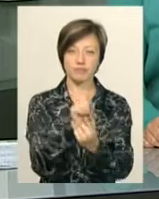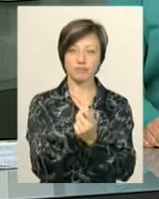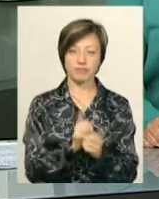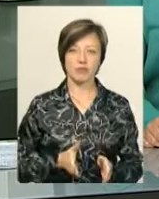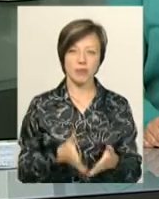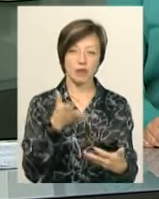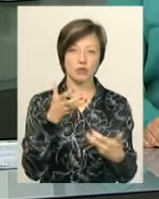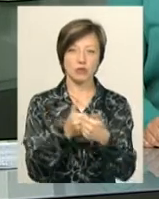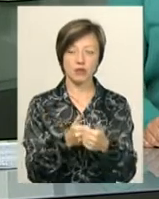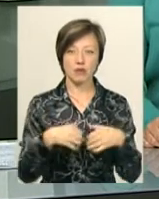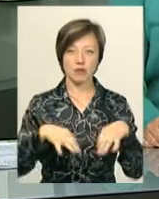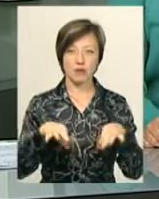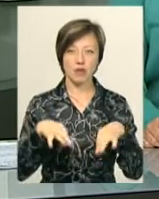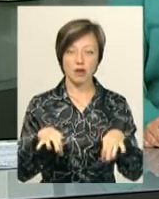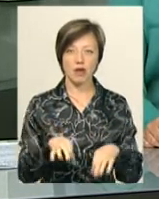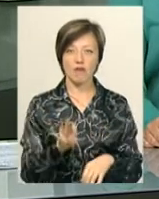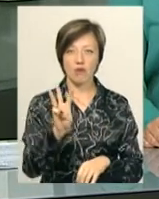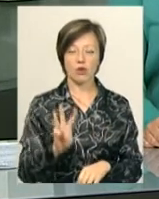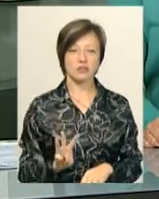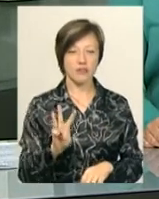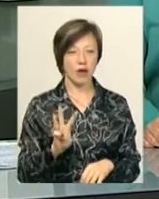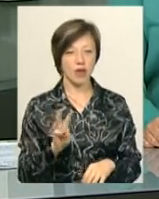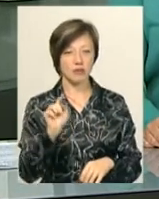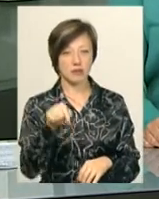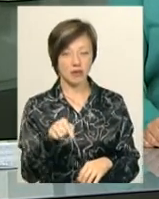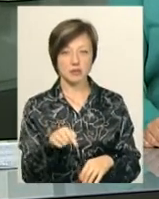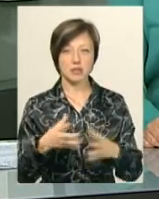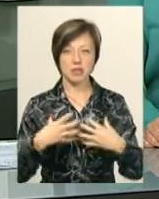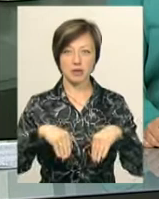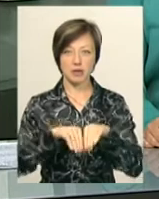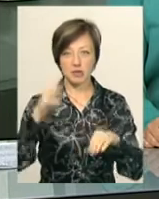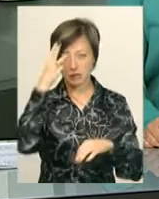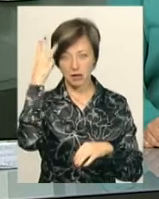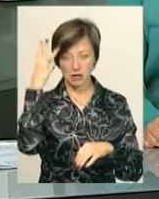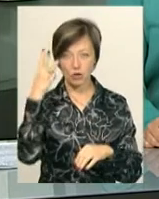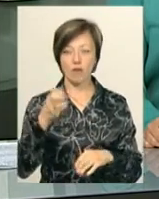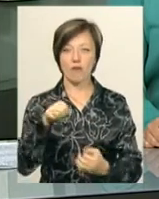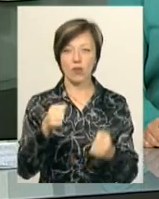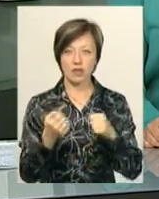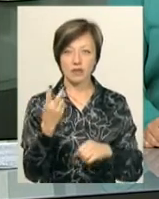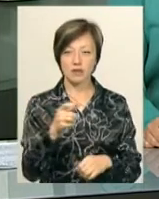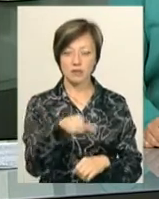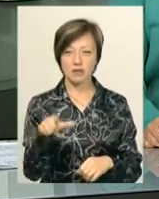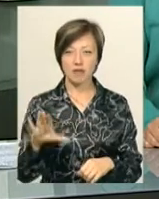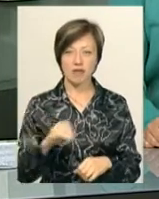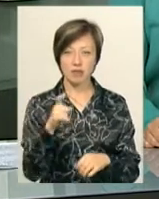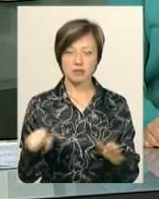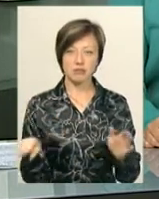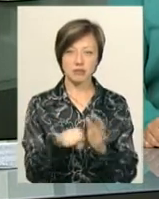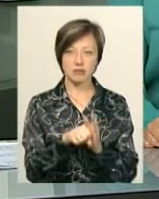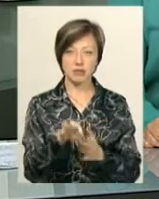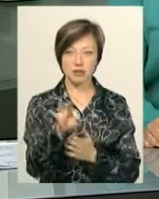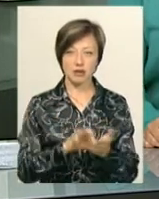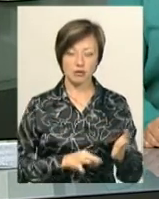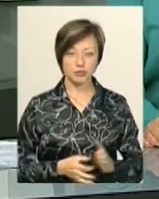смугу і зіткнувся з легковиком марки «Фольцваген». Саме в ньому і їхала сім'я з Хмельницького. Водій та дві пасажирки ВАЗу загинули на місці